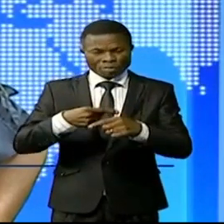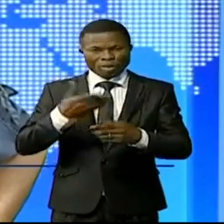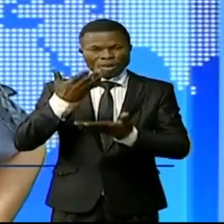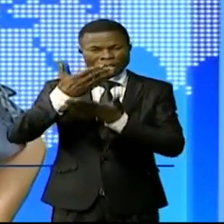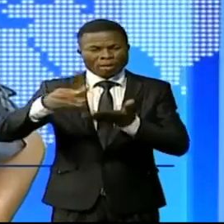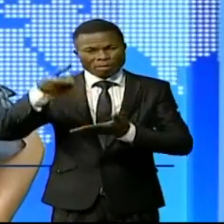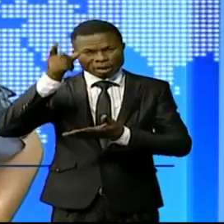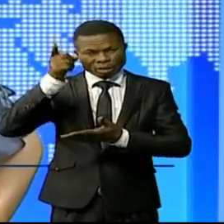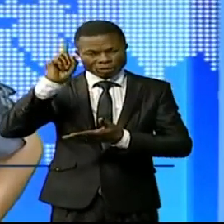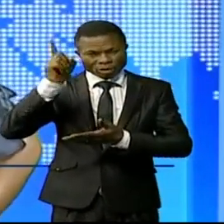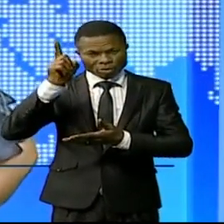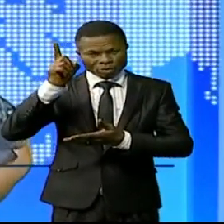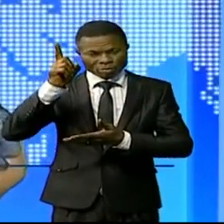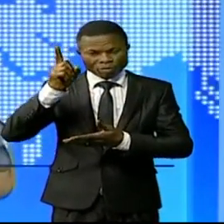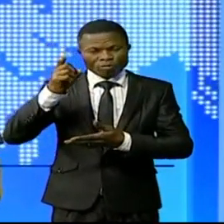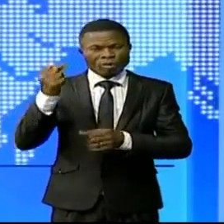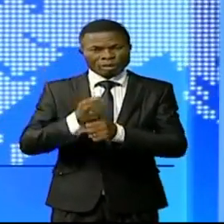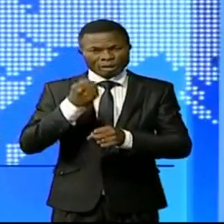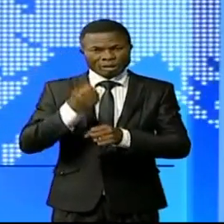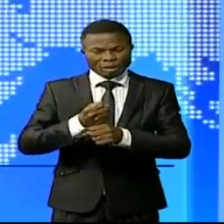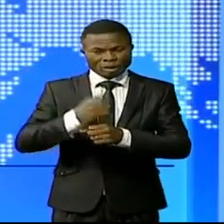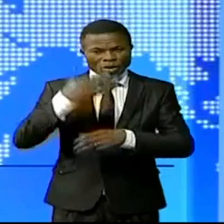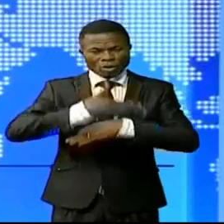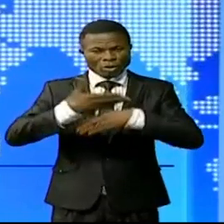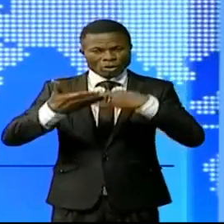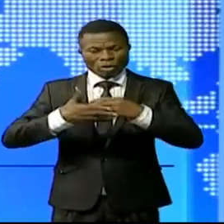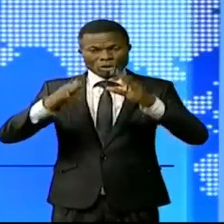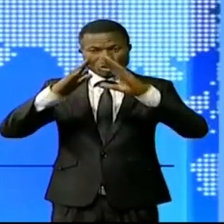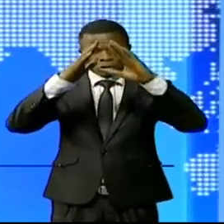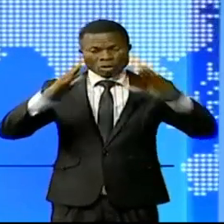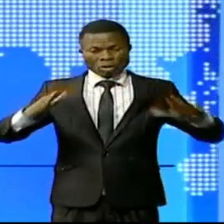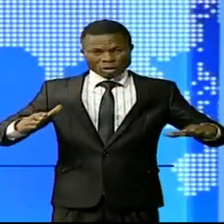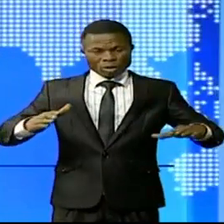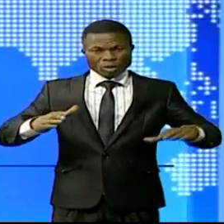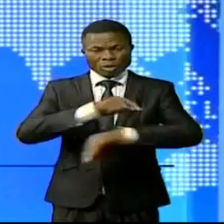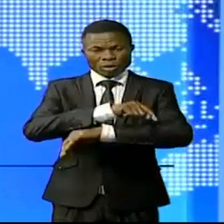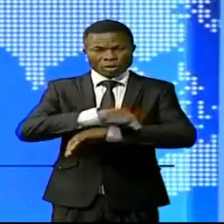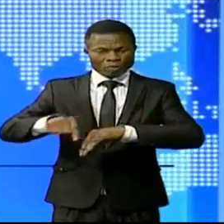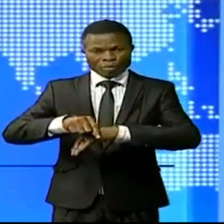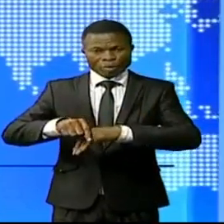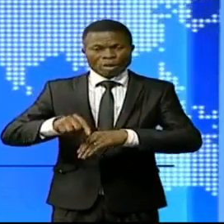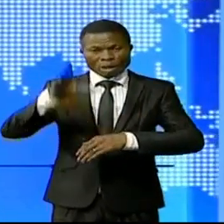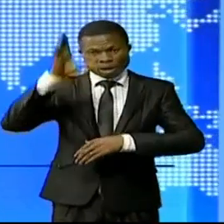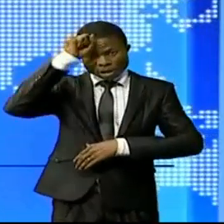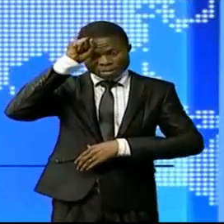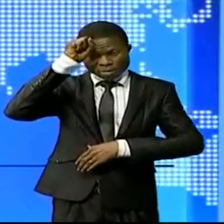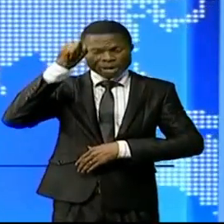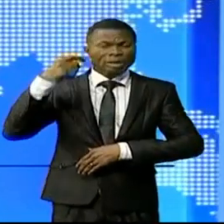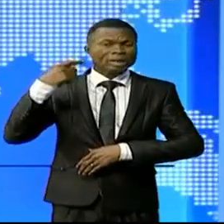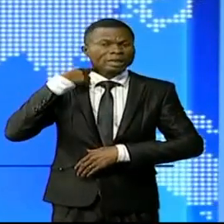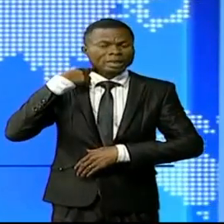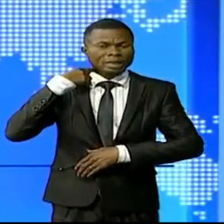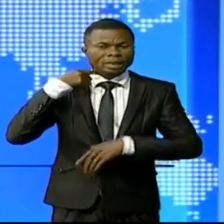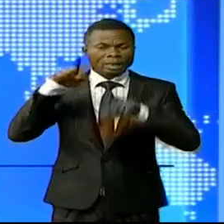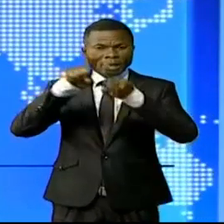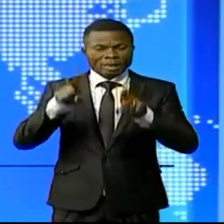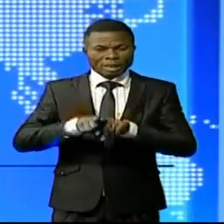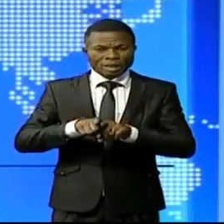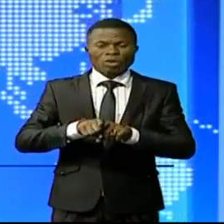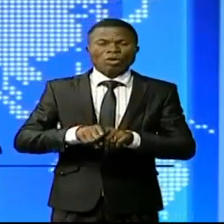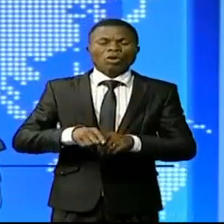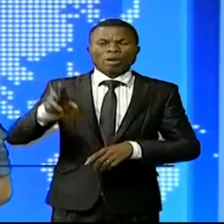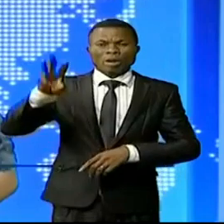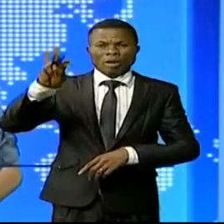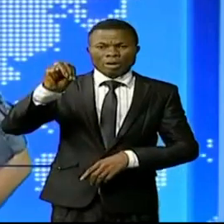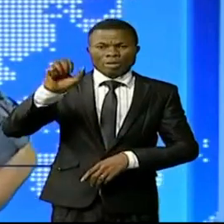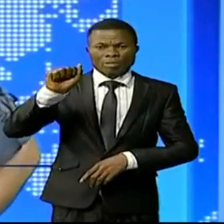étape de la réhabilitation de ce bâtiment dans le Puilou, Kwango et le Maï Ndombé. C